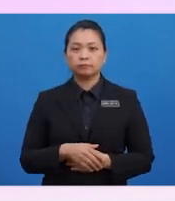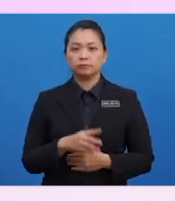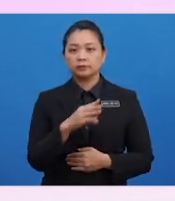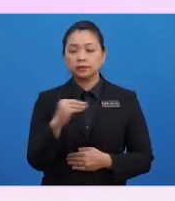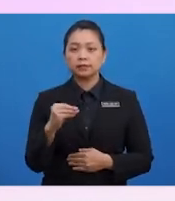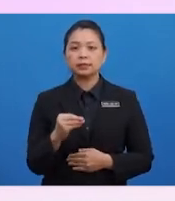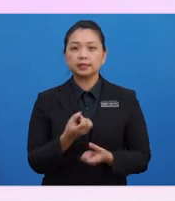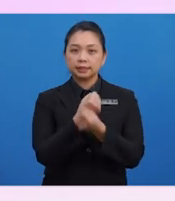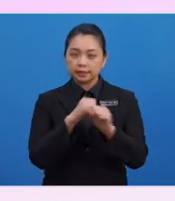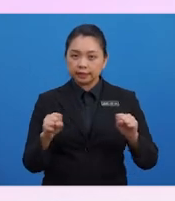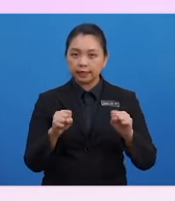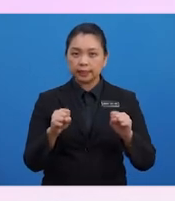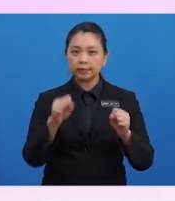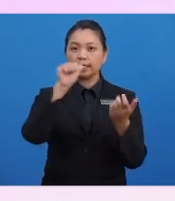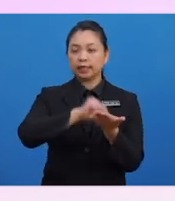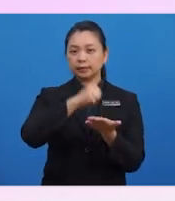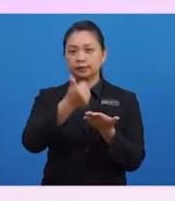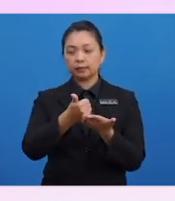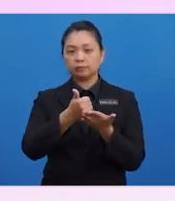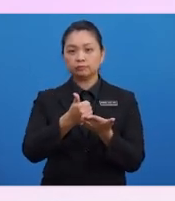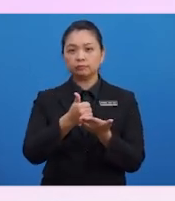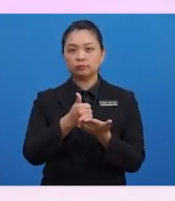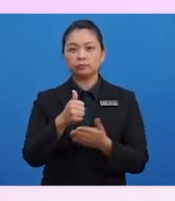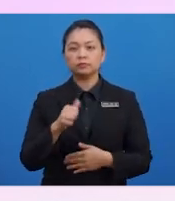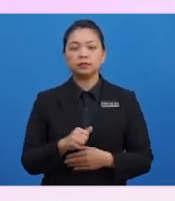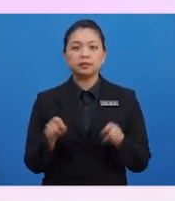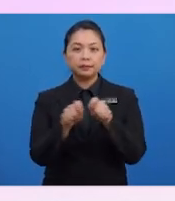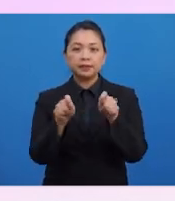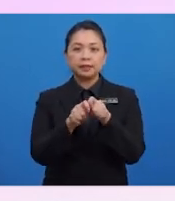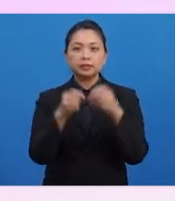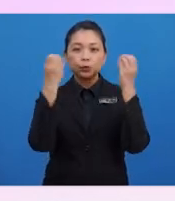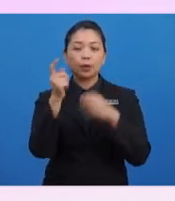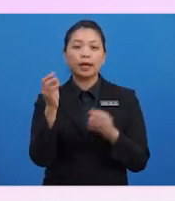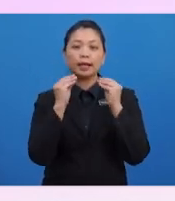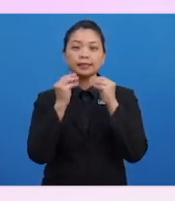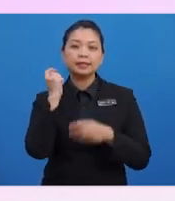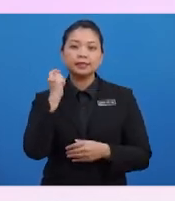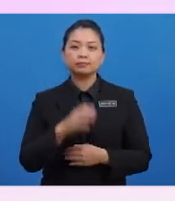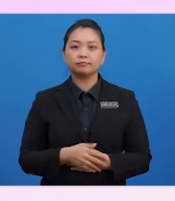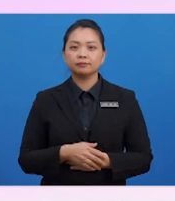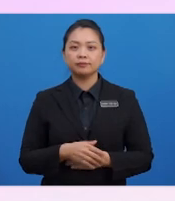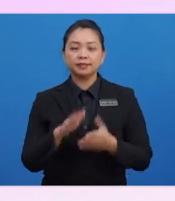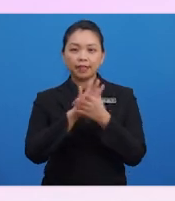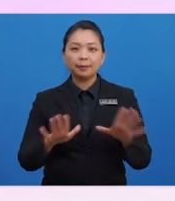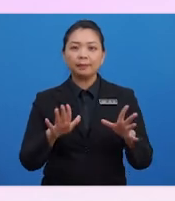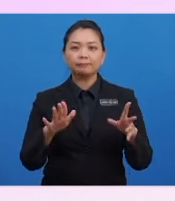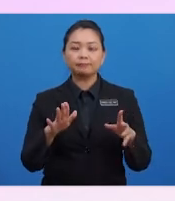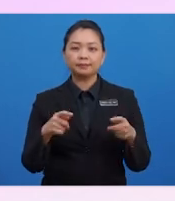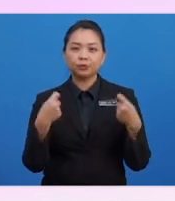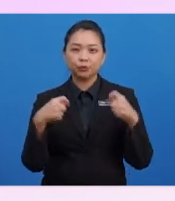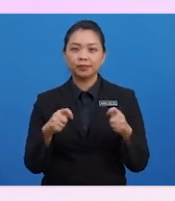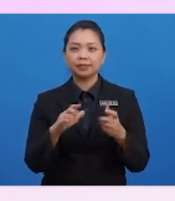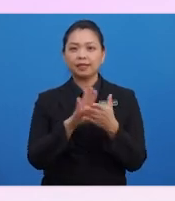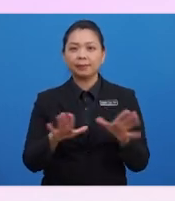dan penyediaan penyata keuangan milikan tunggal seperti yang cikgu telah ajarkan tadi. Selamat mencuba